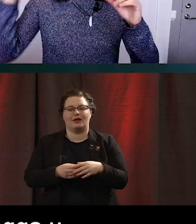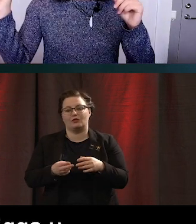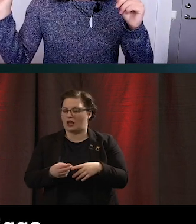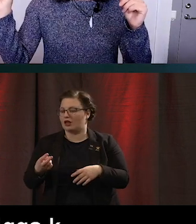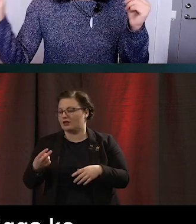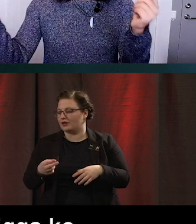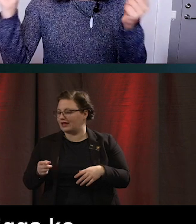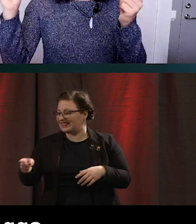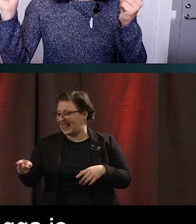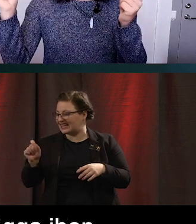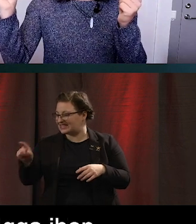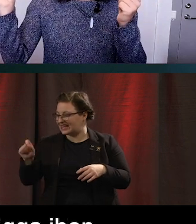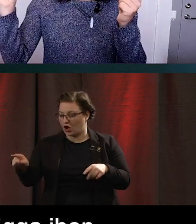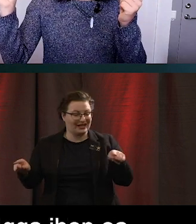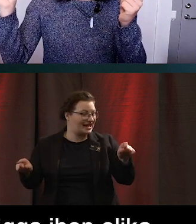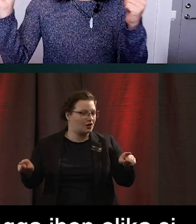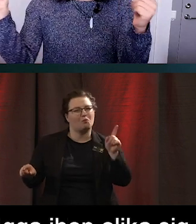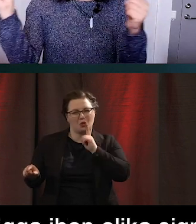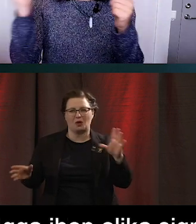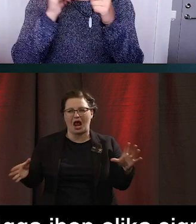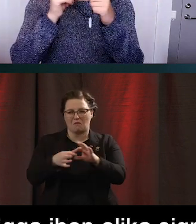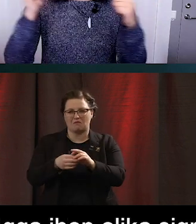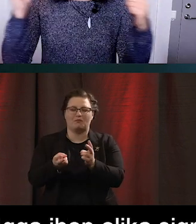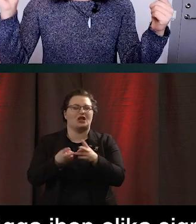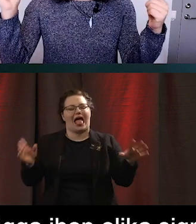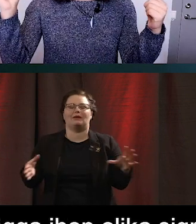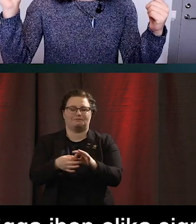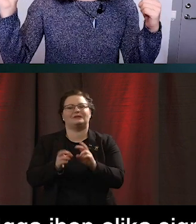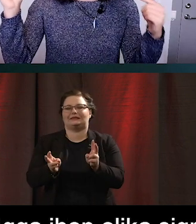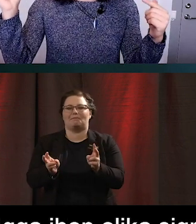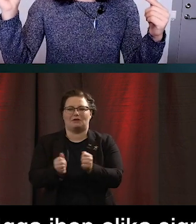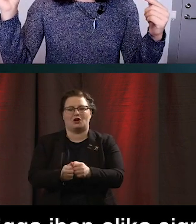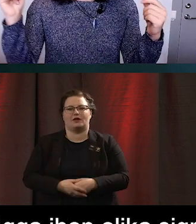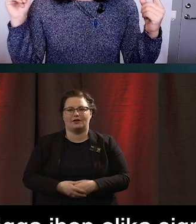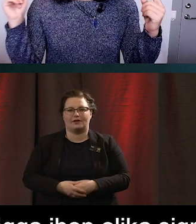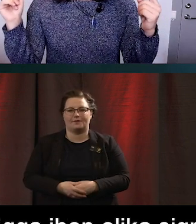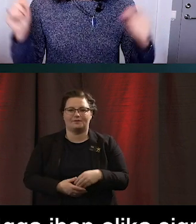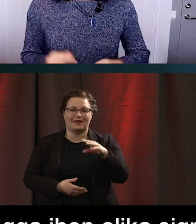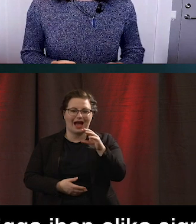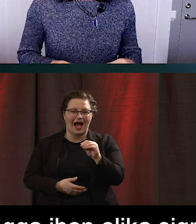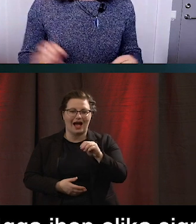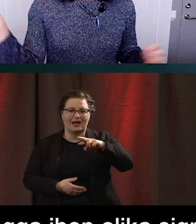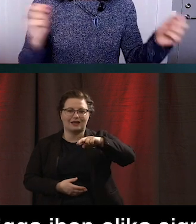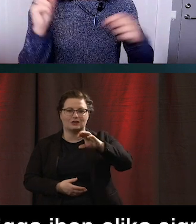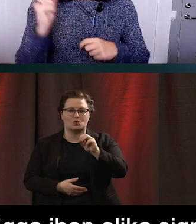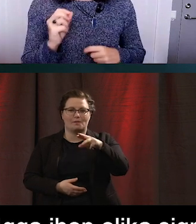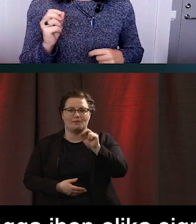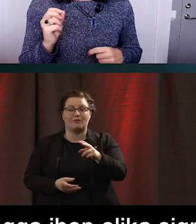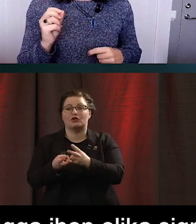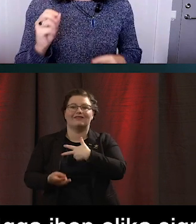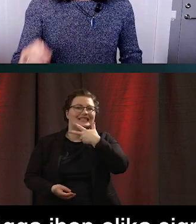olika signaler som brukar dyka upp tillsammans. Och så bygger den associationsbanor, axoner, som gör att vi väldigt snabbt